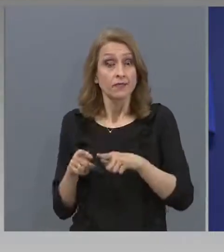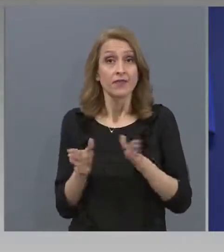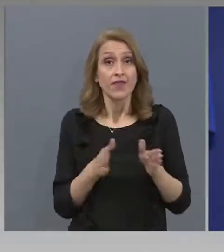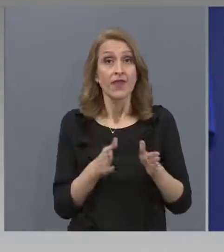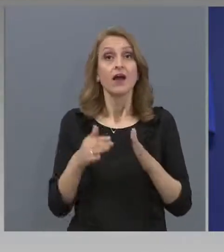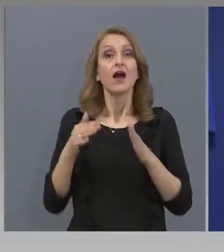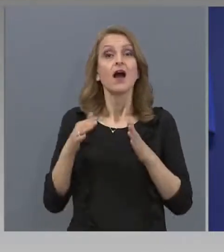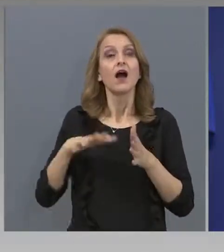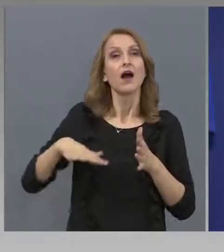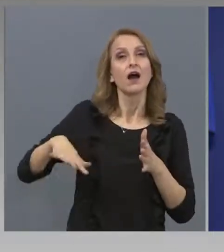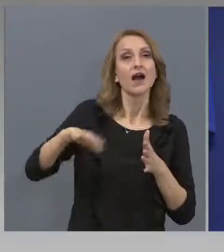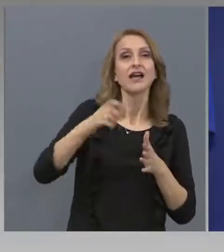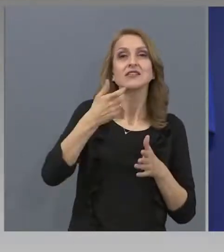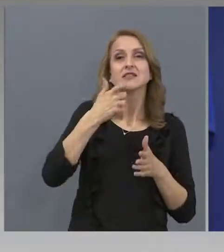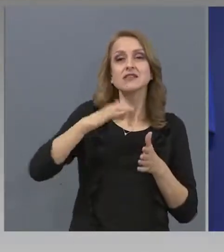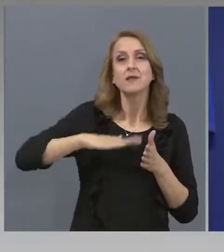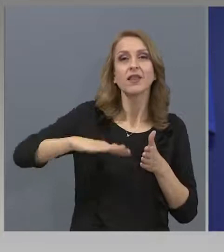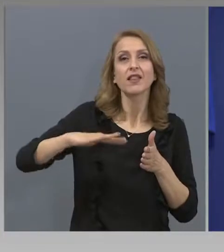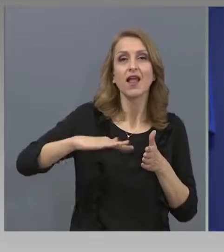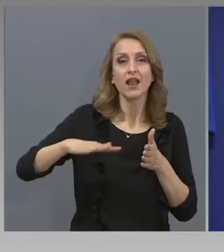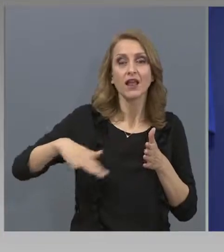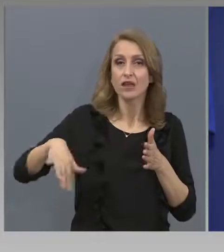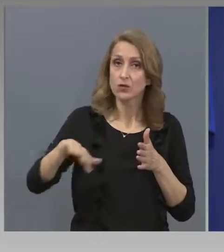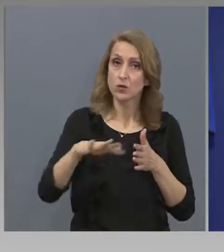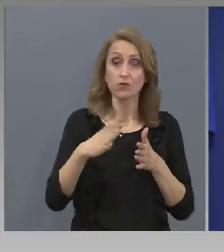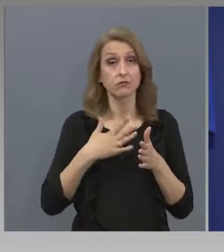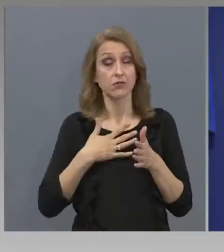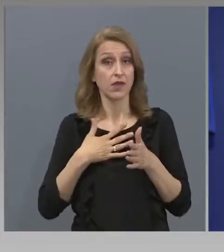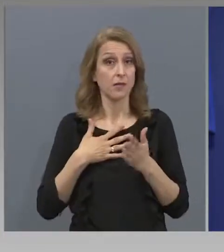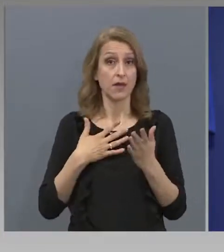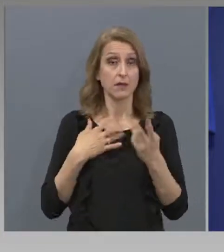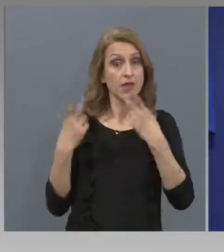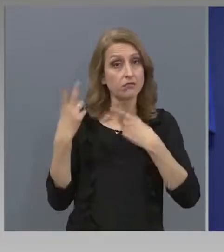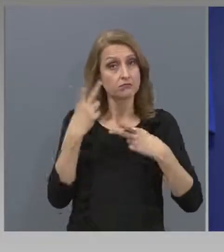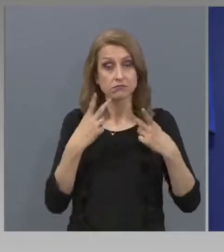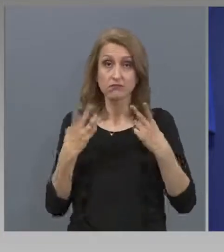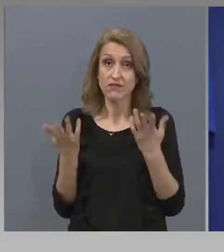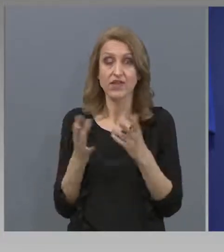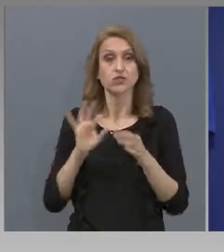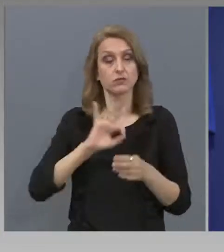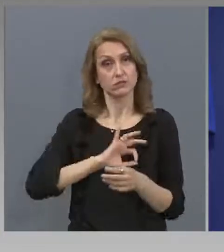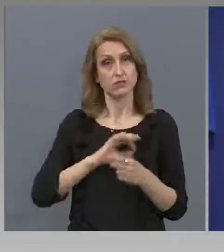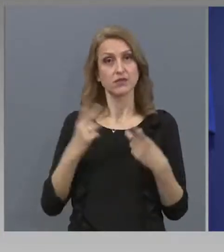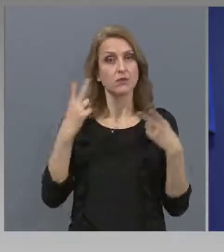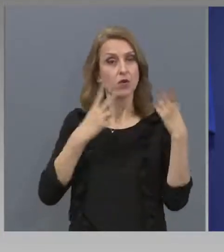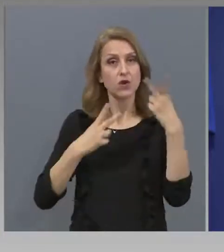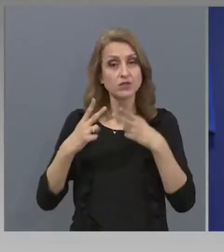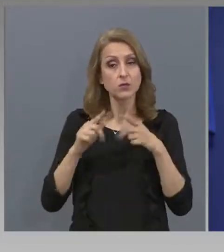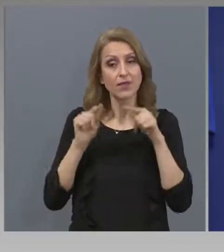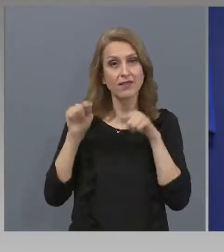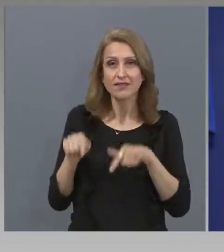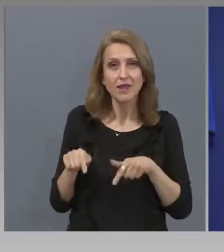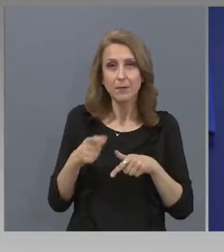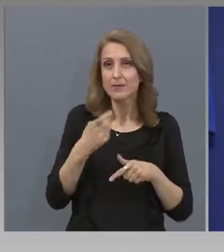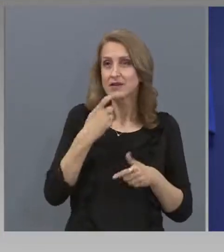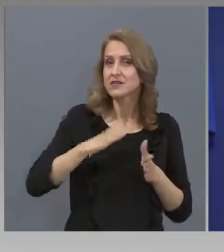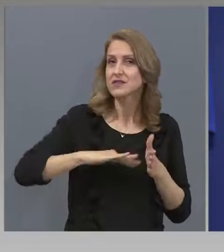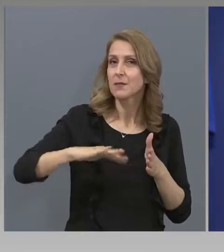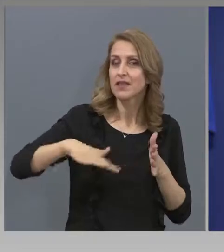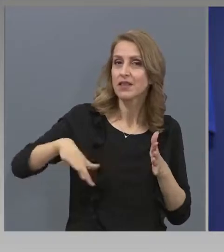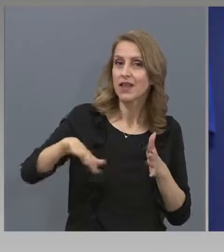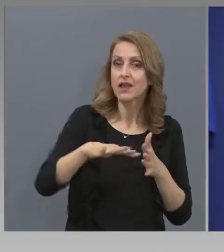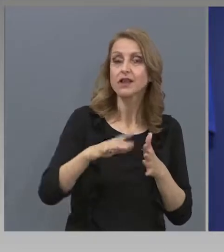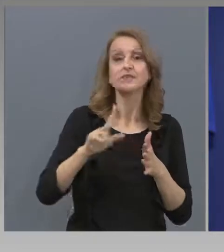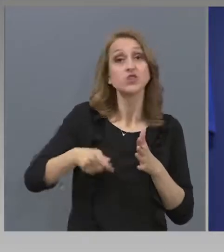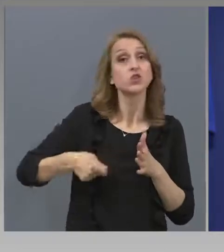най-накрая имаме посигнато споразумение, там да се инвестира